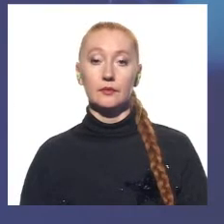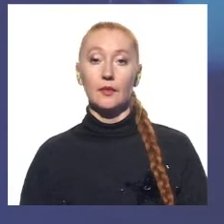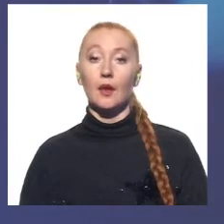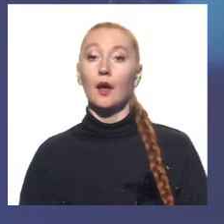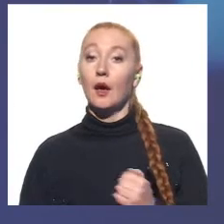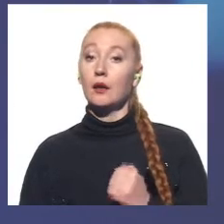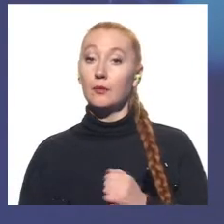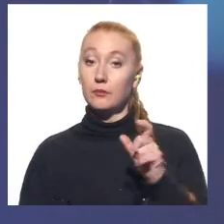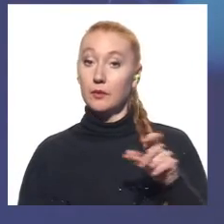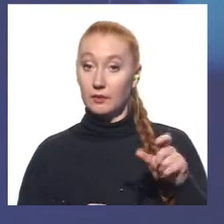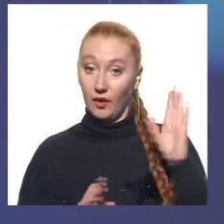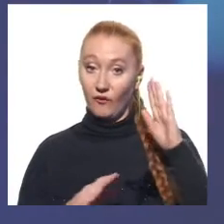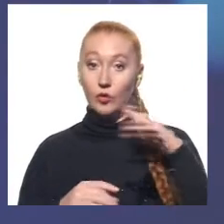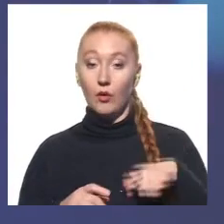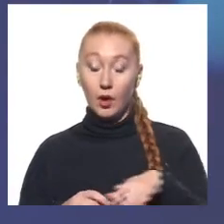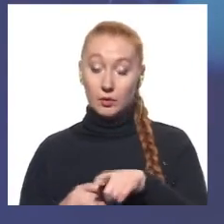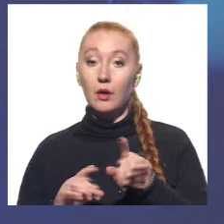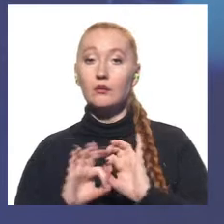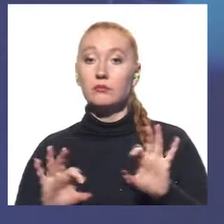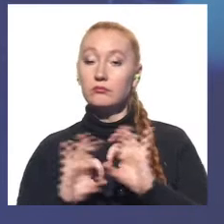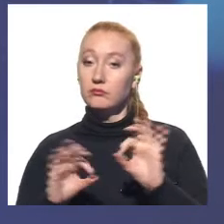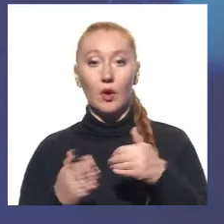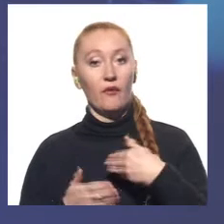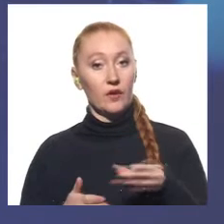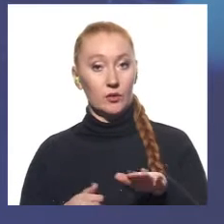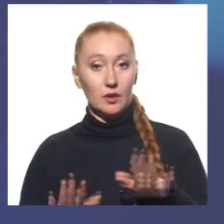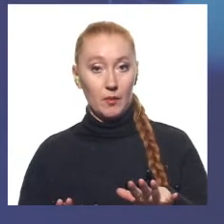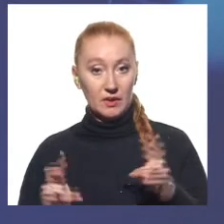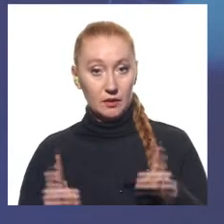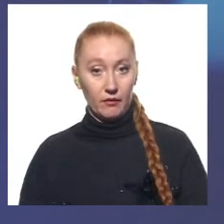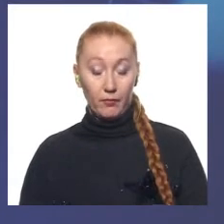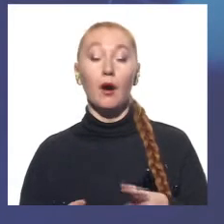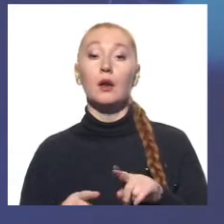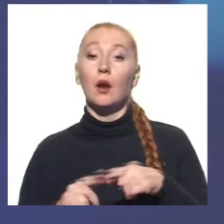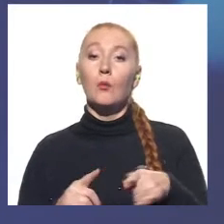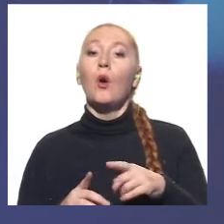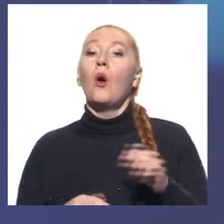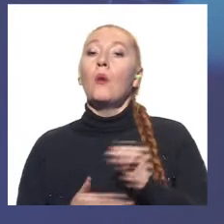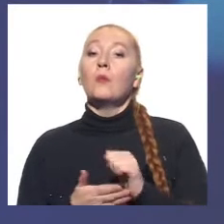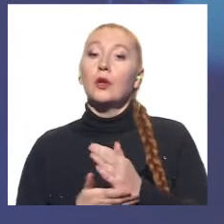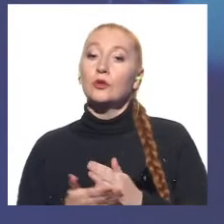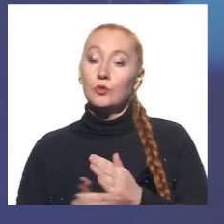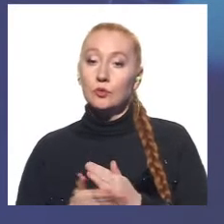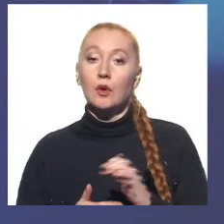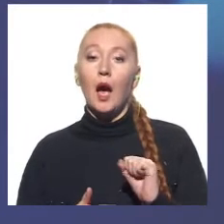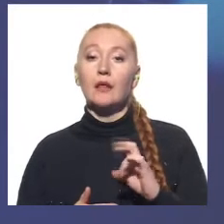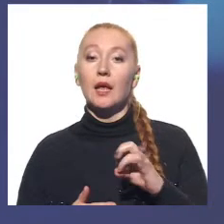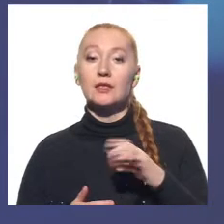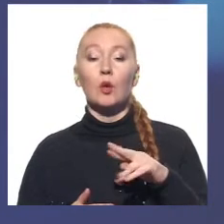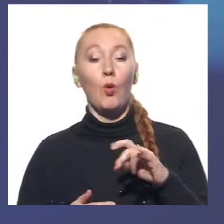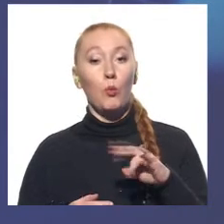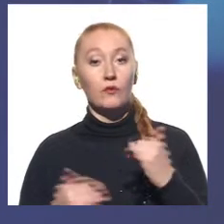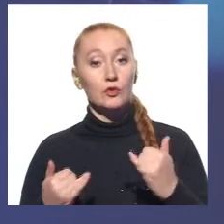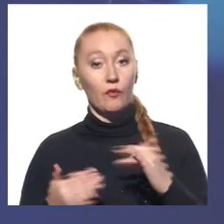Працівники водоканалу на місці аварії коментувати ситуацію відмовились. За словами представниці пресслужби міськради Анастасії Поповської,